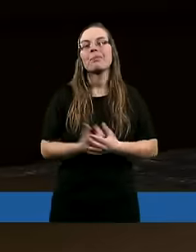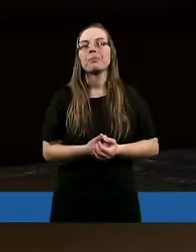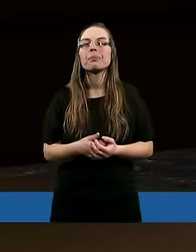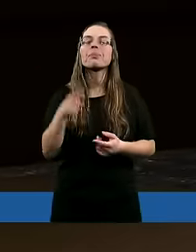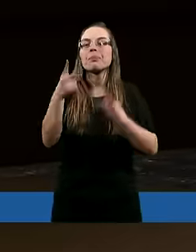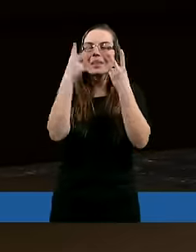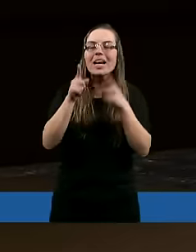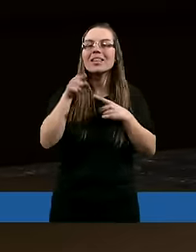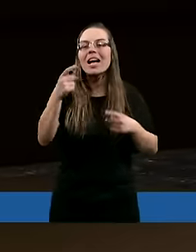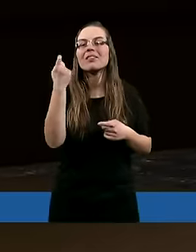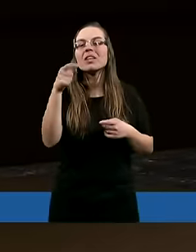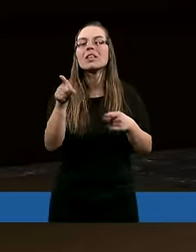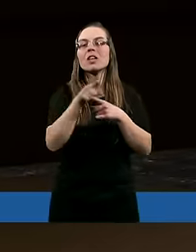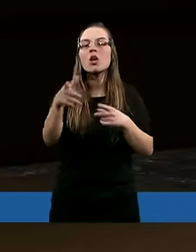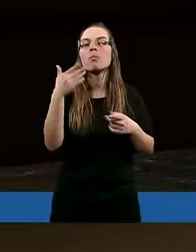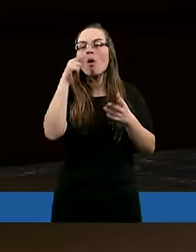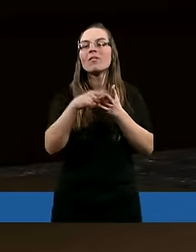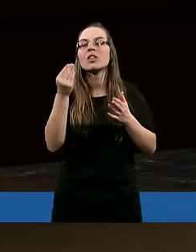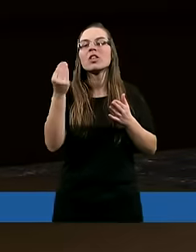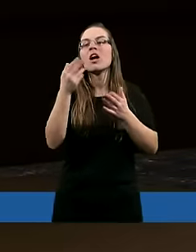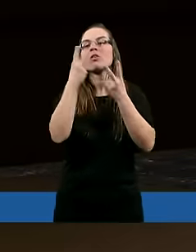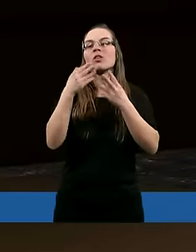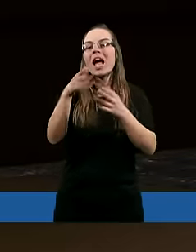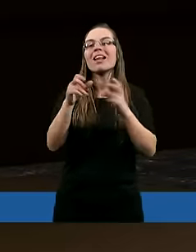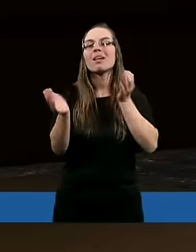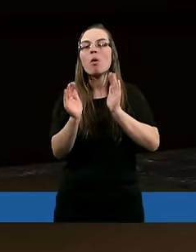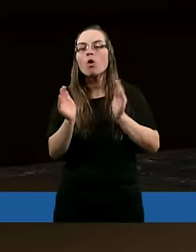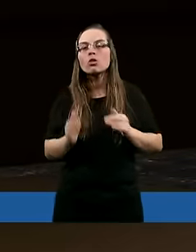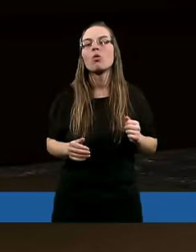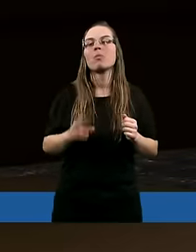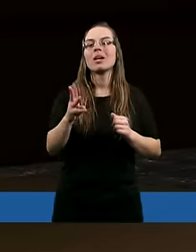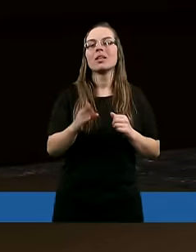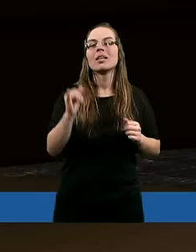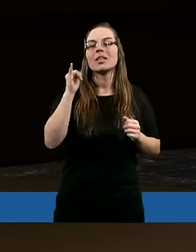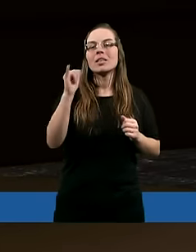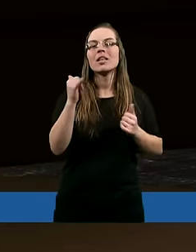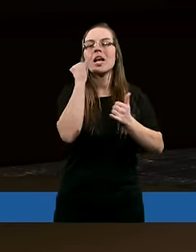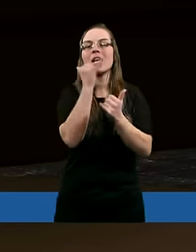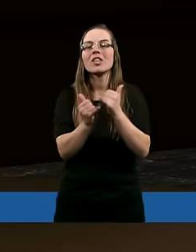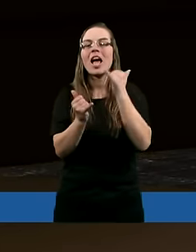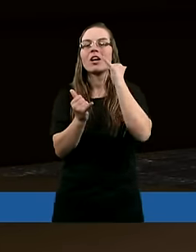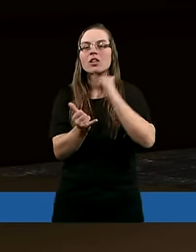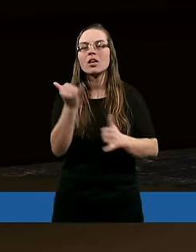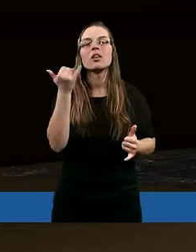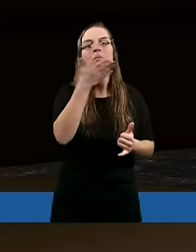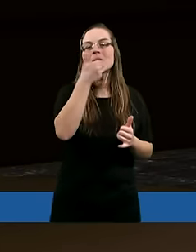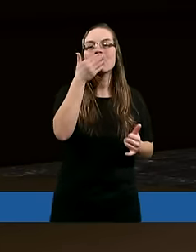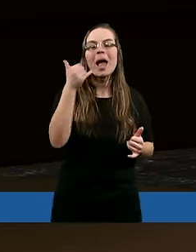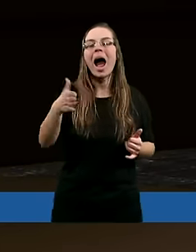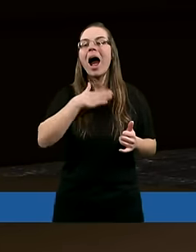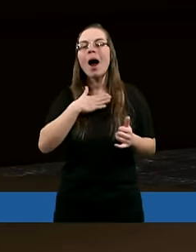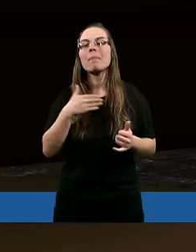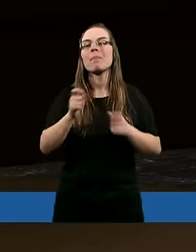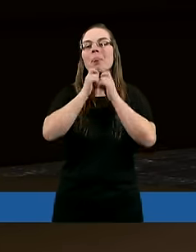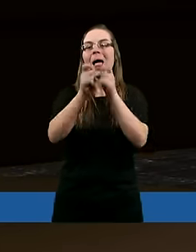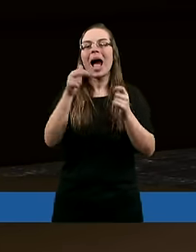to w tej chwili i tak myślę, że powinnam to czytać w ten sposób. I jeżeli nie miałabym